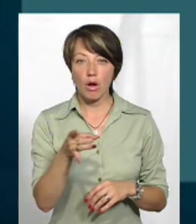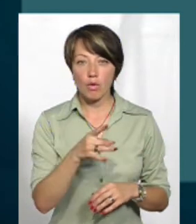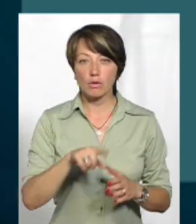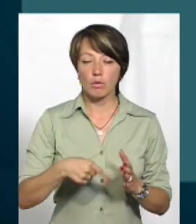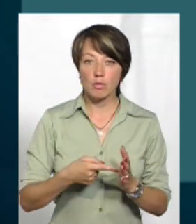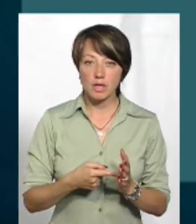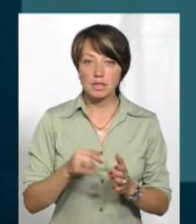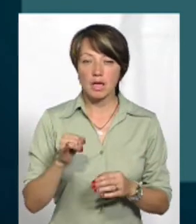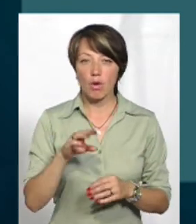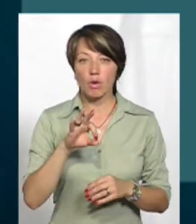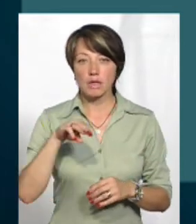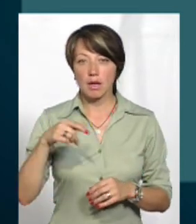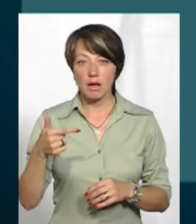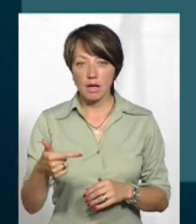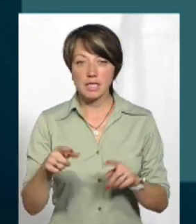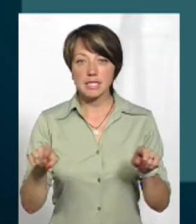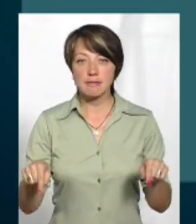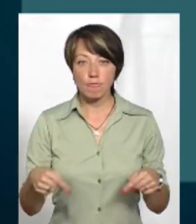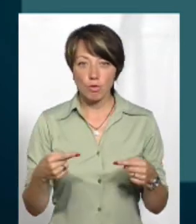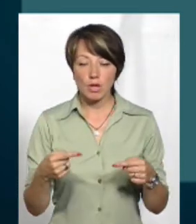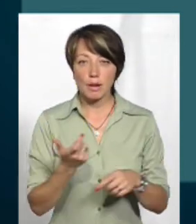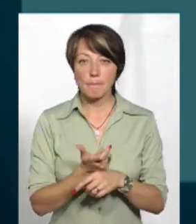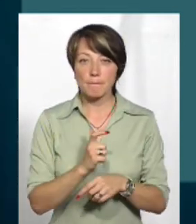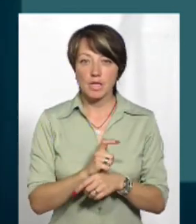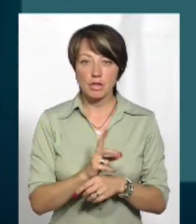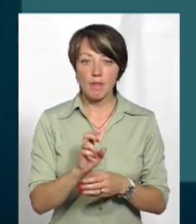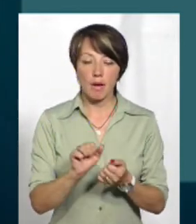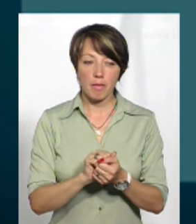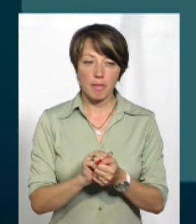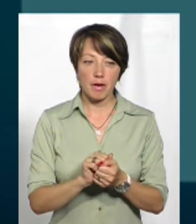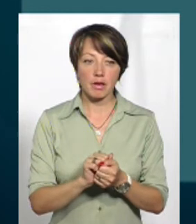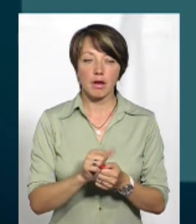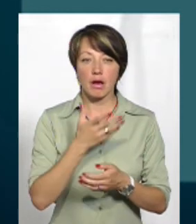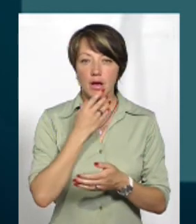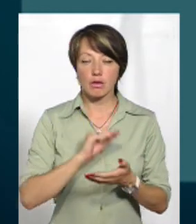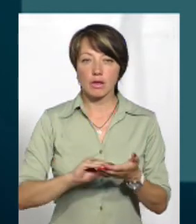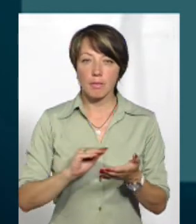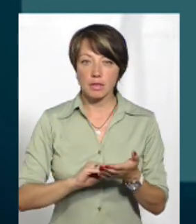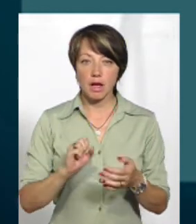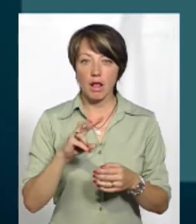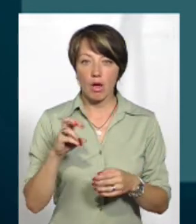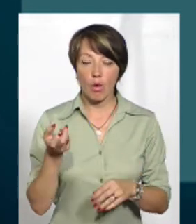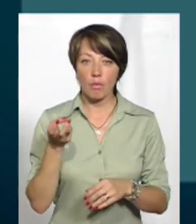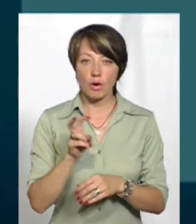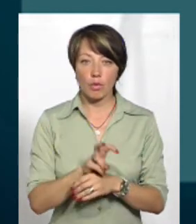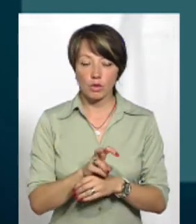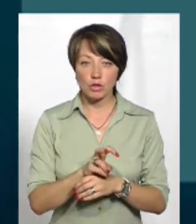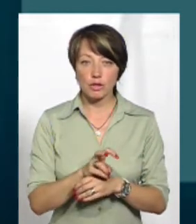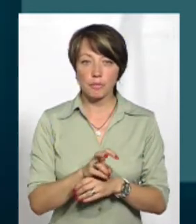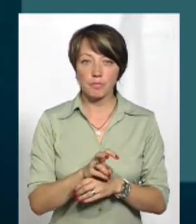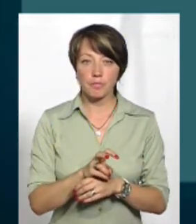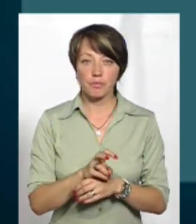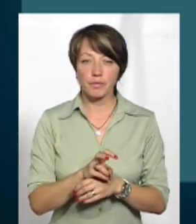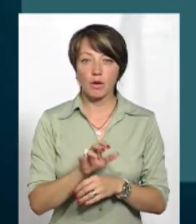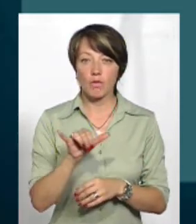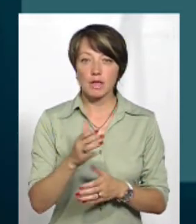місту, і по ОТГ вони створені. Більшості на папері дуже гарно написано, але коли приходиш, от